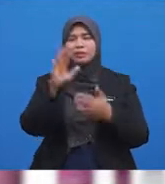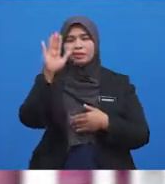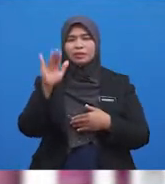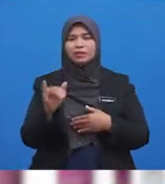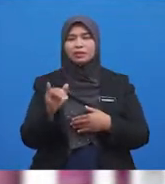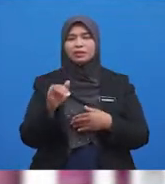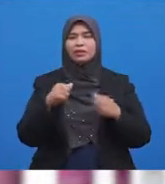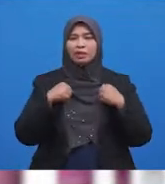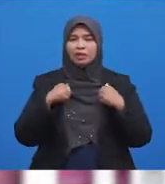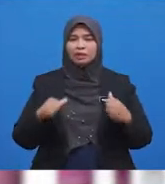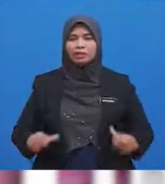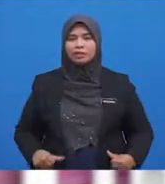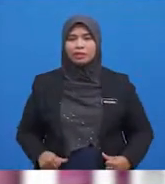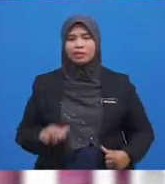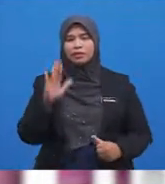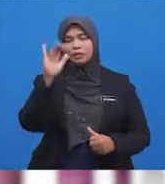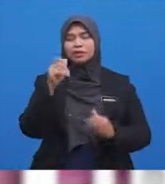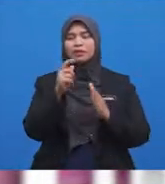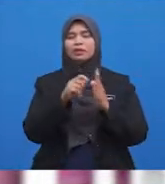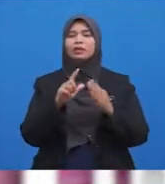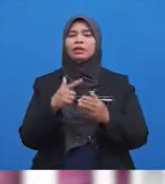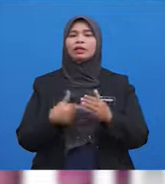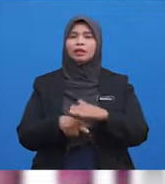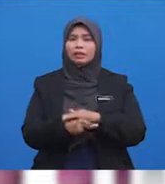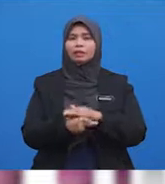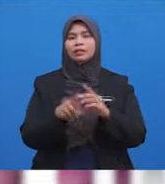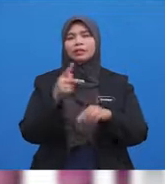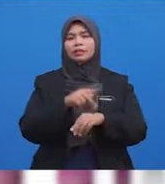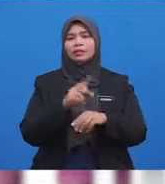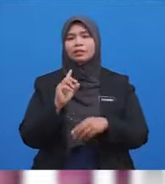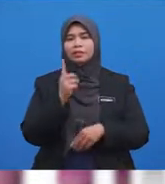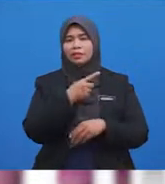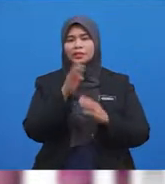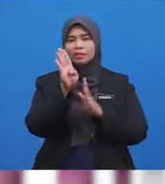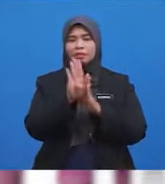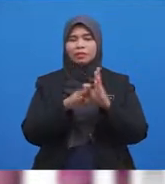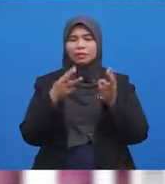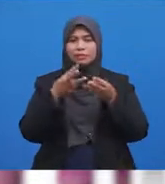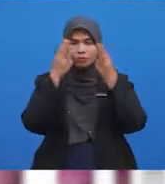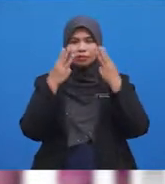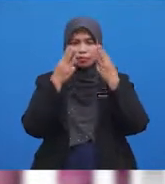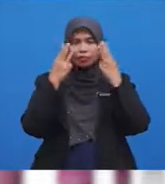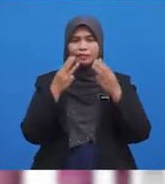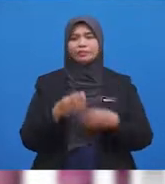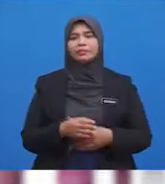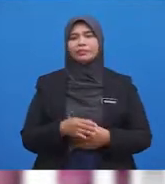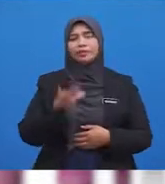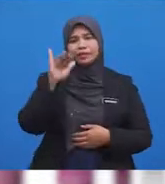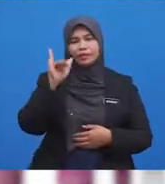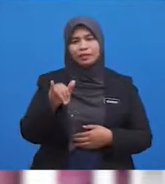anggota yang terlibat ketika kita berwuduk? Ya,